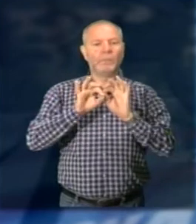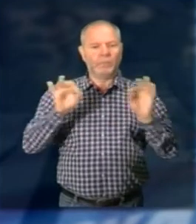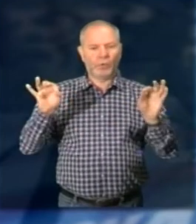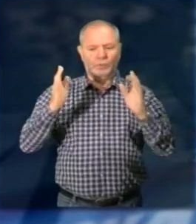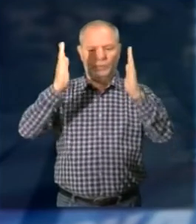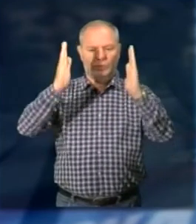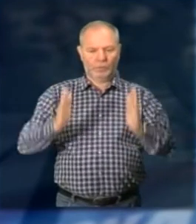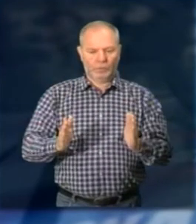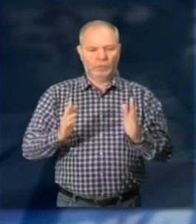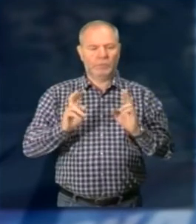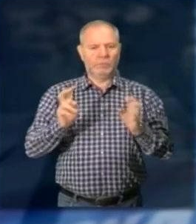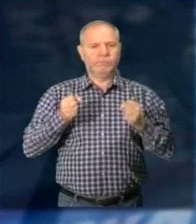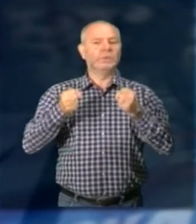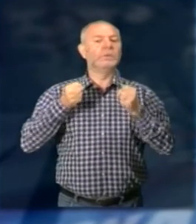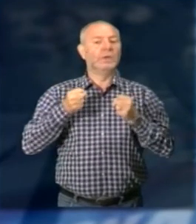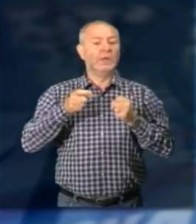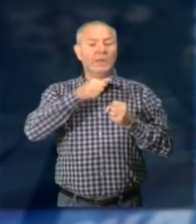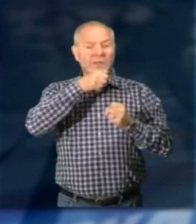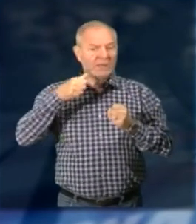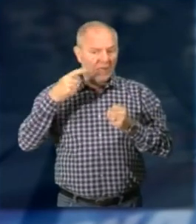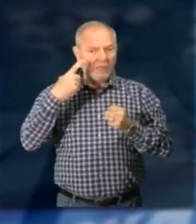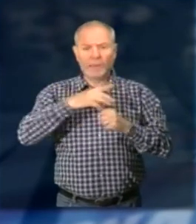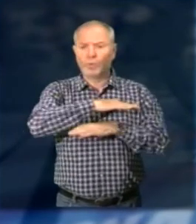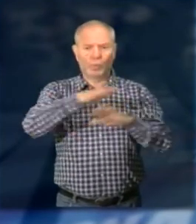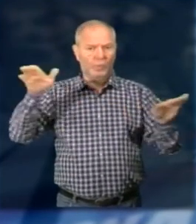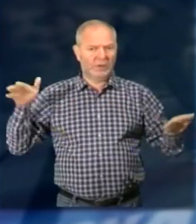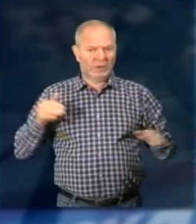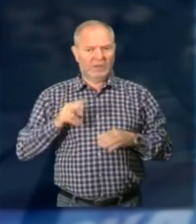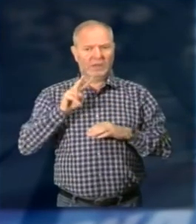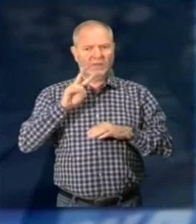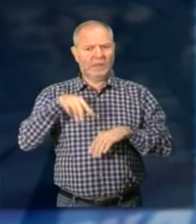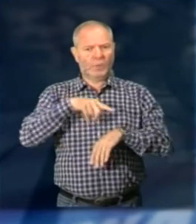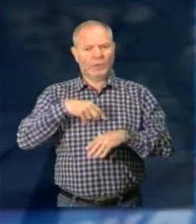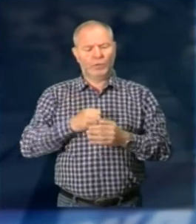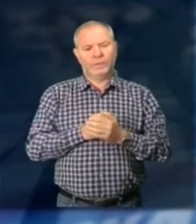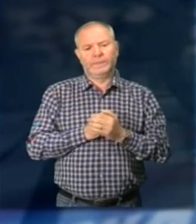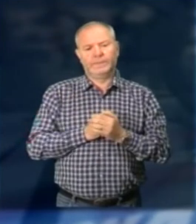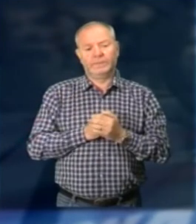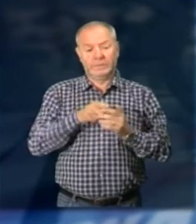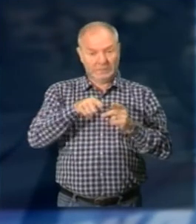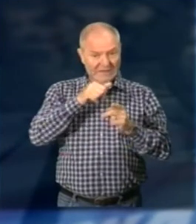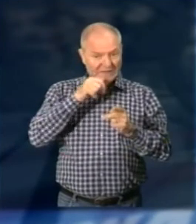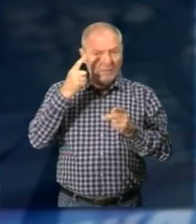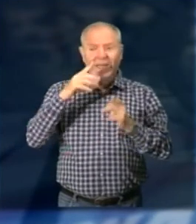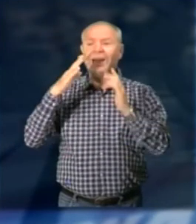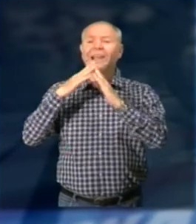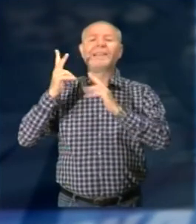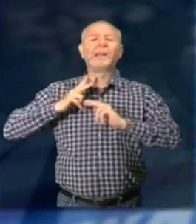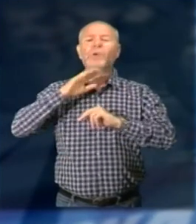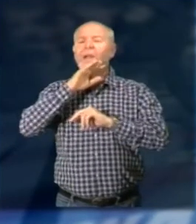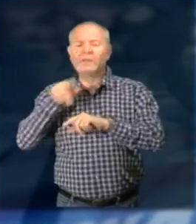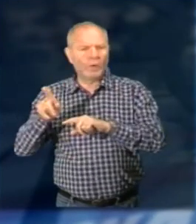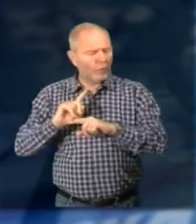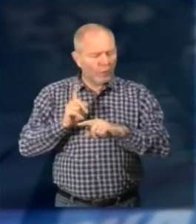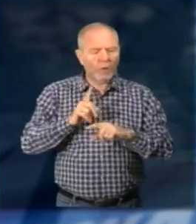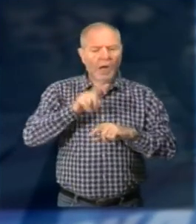apparecchio 24 ore al giorno per tutta la popolazione È quindi un apparecchio non solo per la Casa di Riposo Ma lo spiegavi prima anche per le squadre di